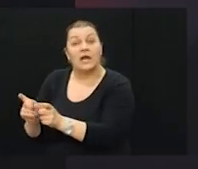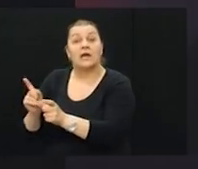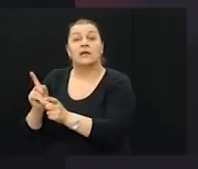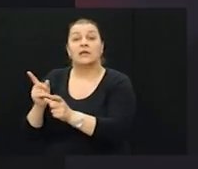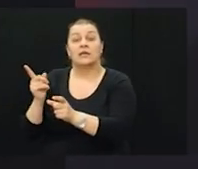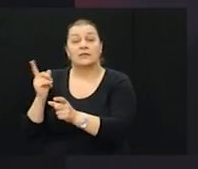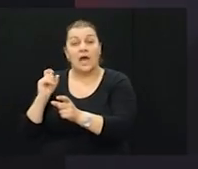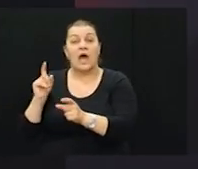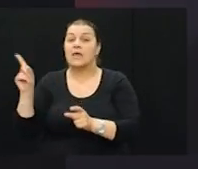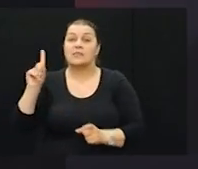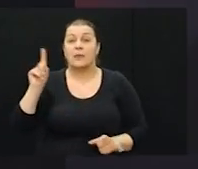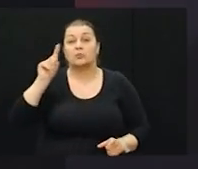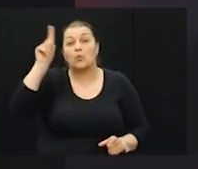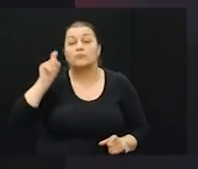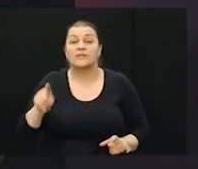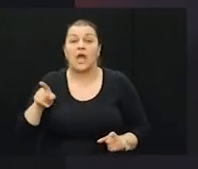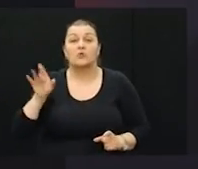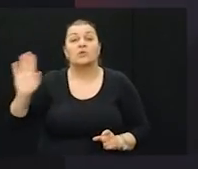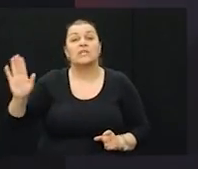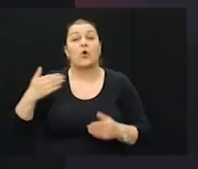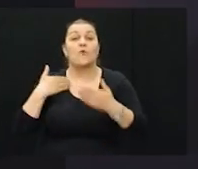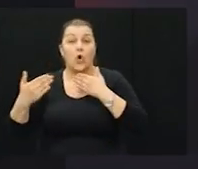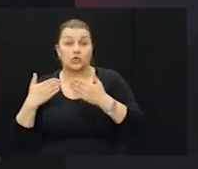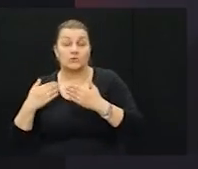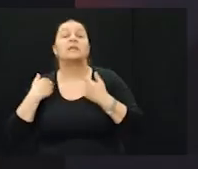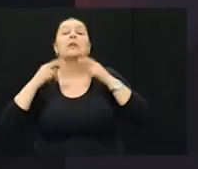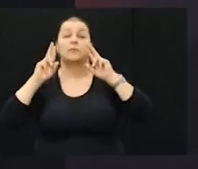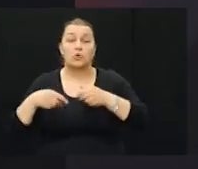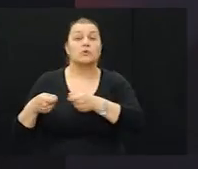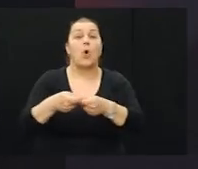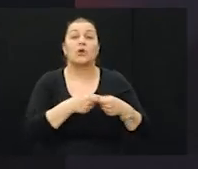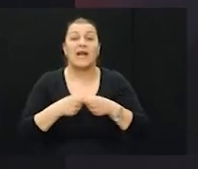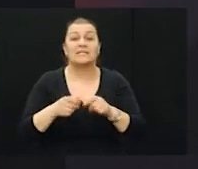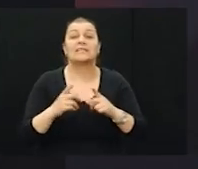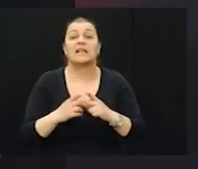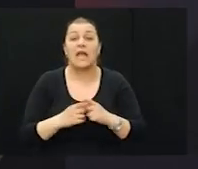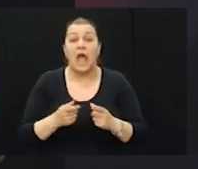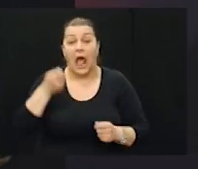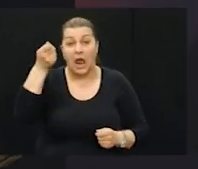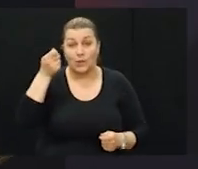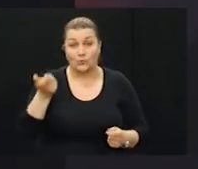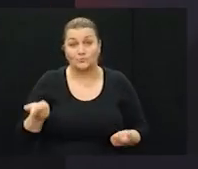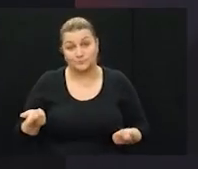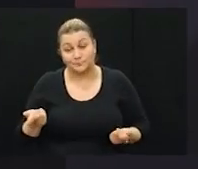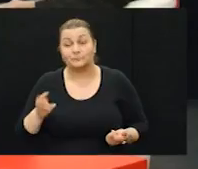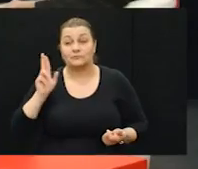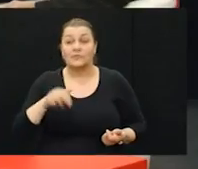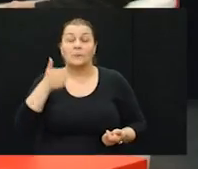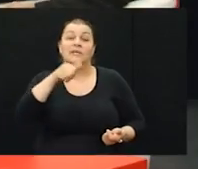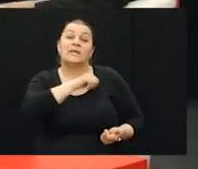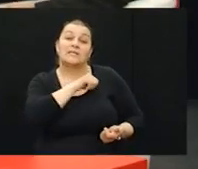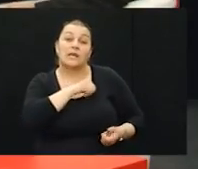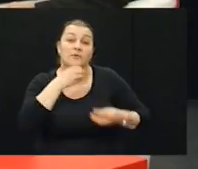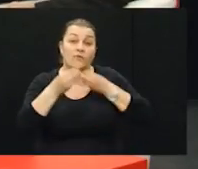dovede u pitanje taj njihov odnos i da možemo organizirati alku. Jedna zanimljiva priča, kad bi ja to sad rekao,